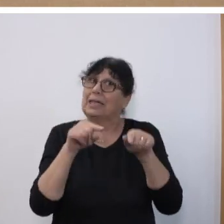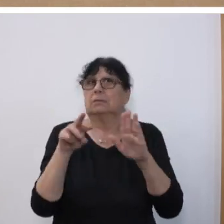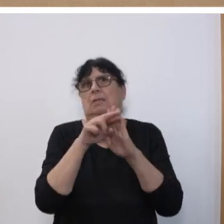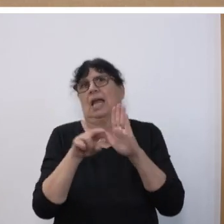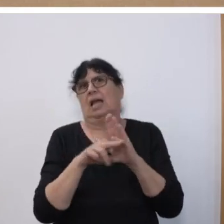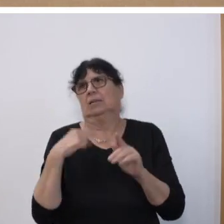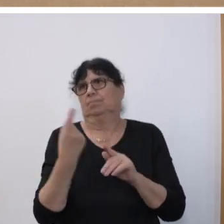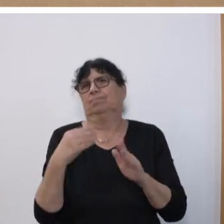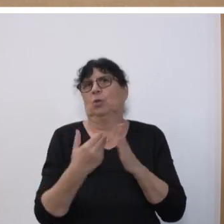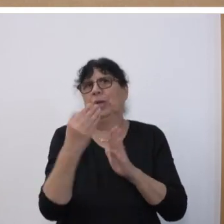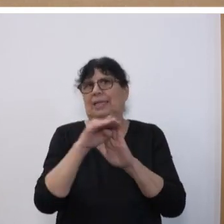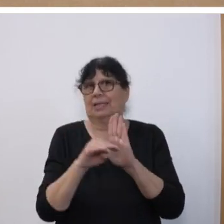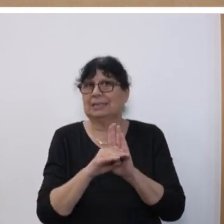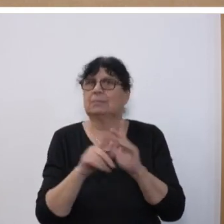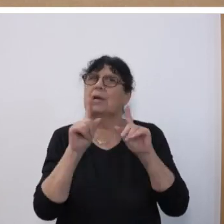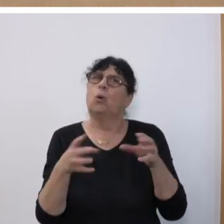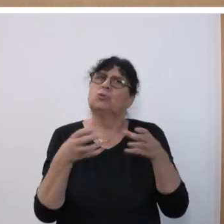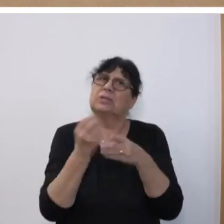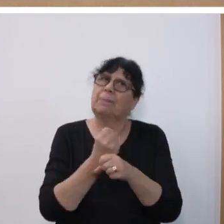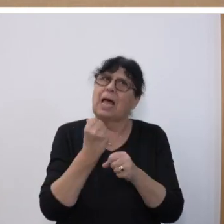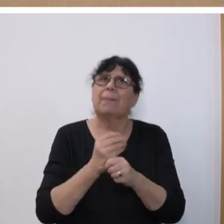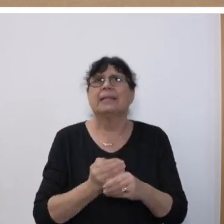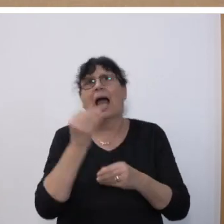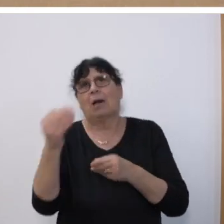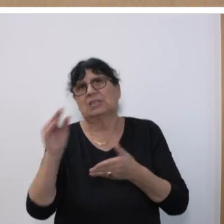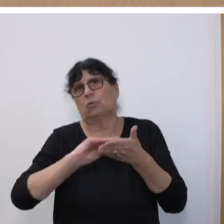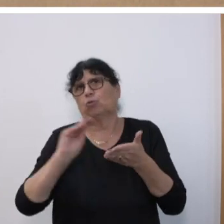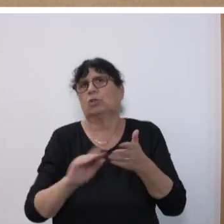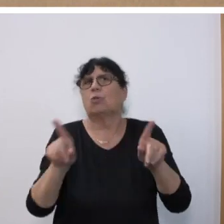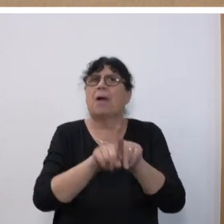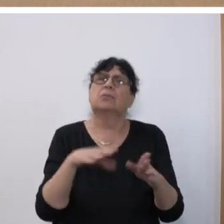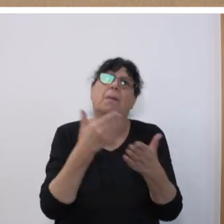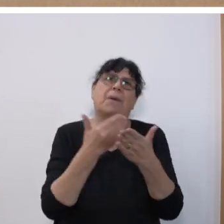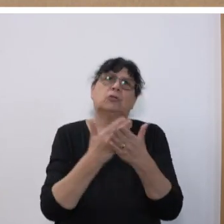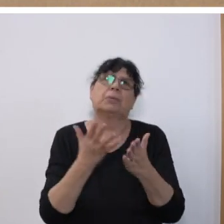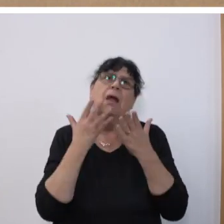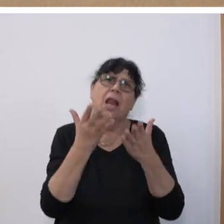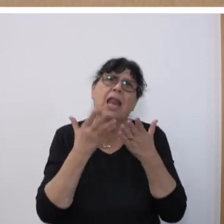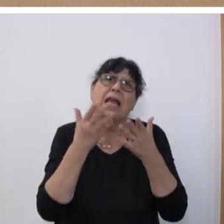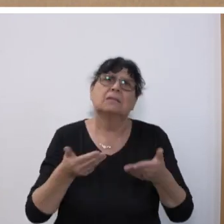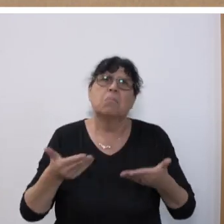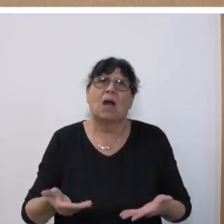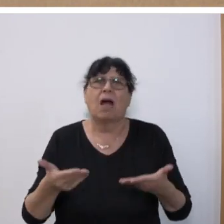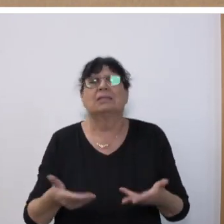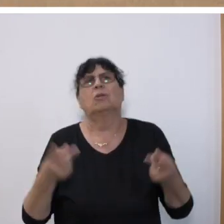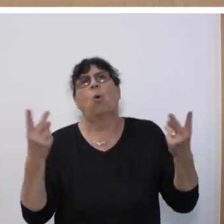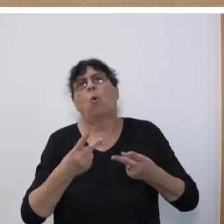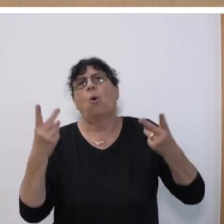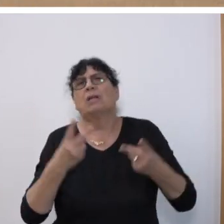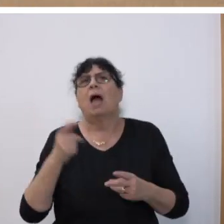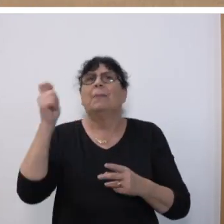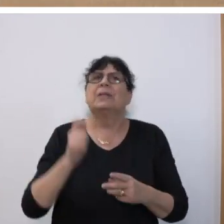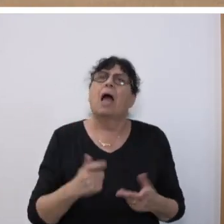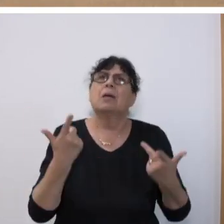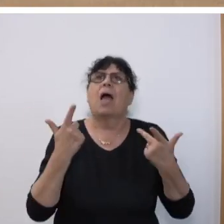Stelle. Aber auch die Zusammenarbeit mit außerschulischen Partnern wie beispielsweise Lesepaten oder die Betreiber von außerschulischen